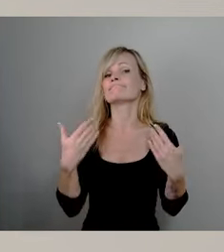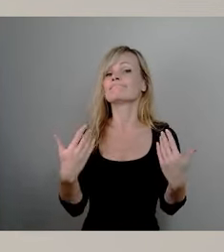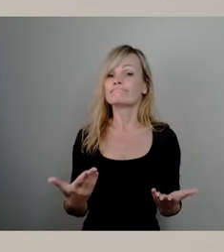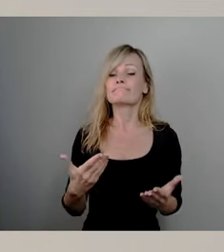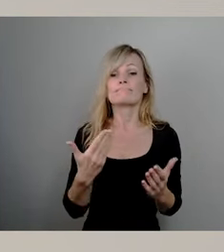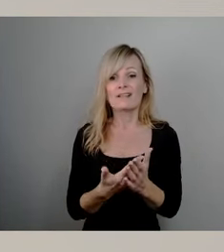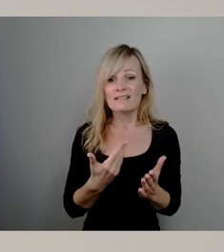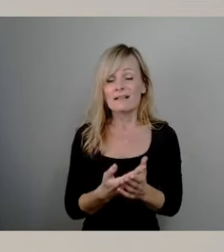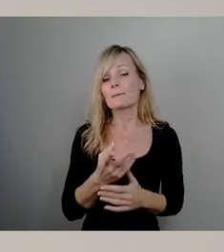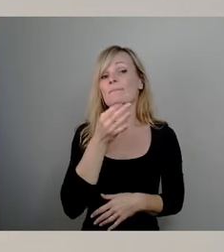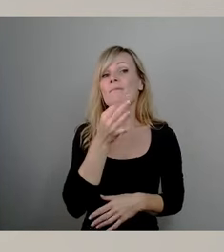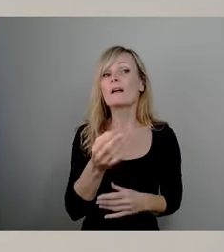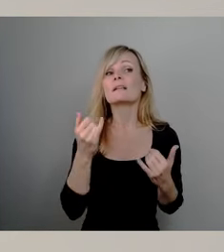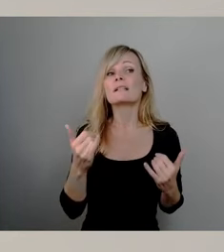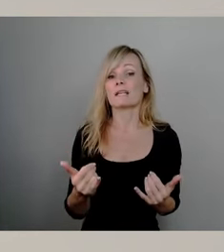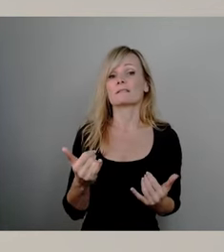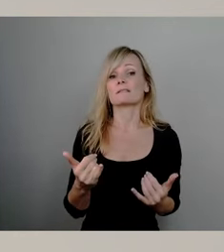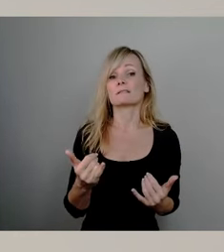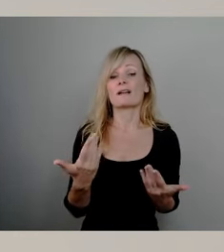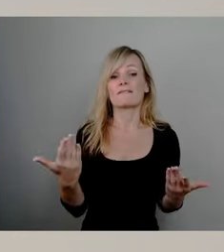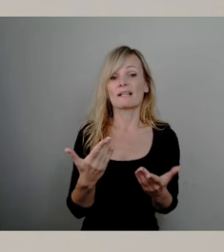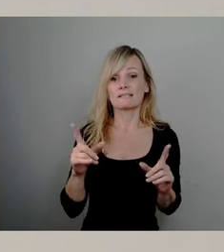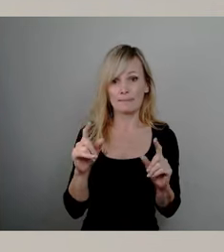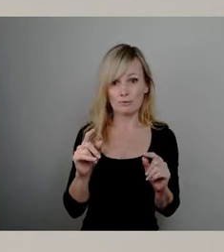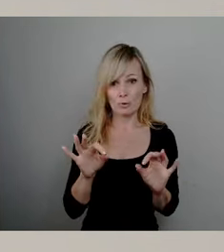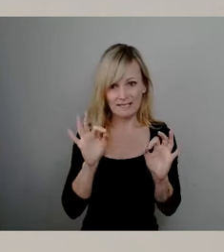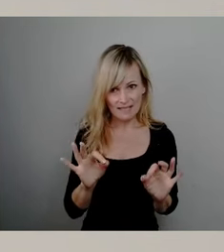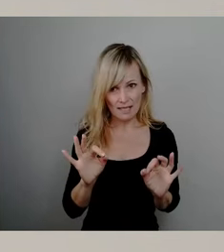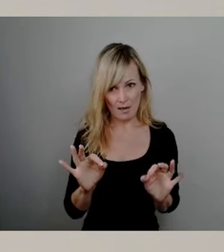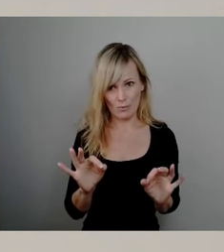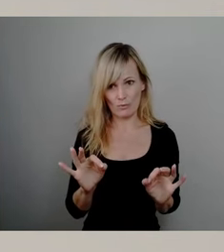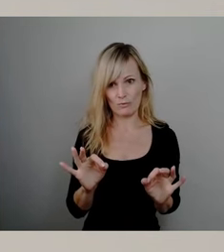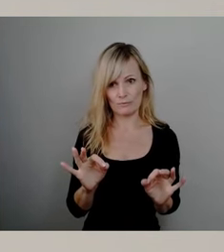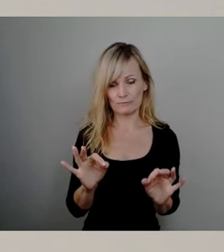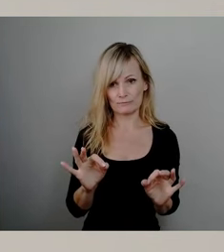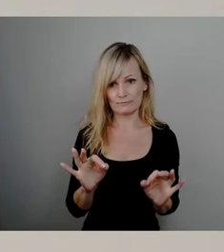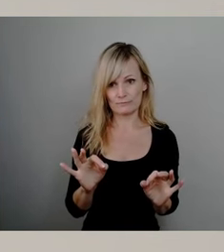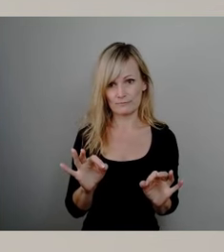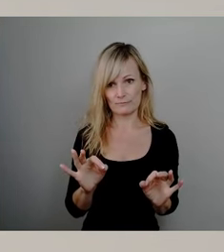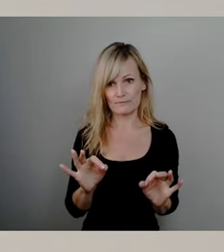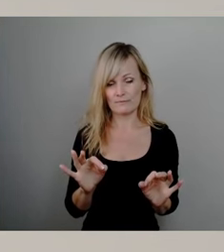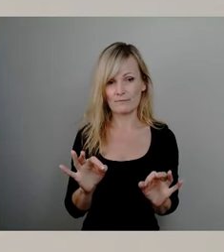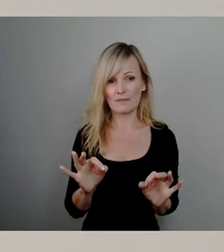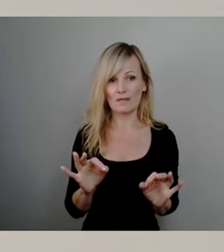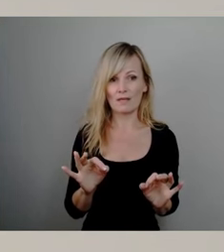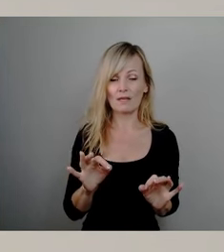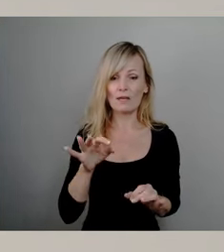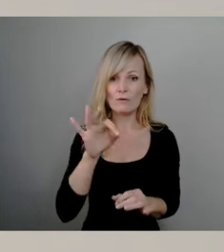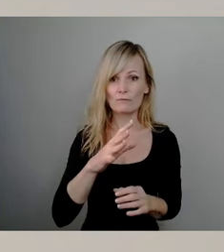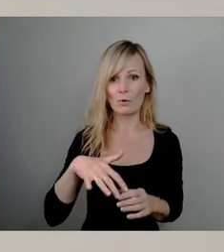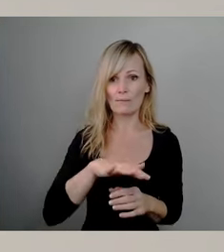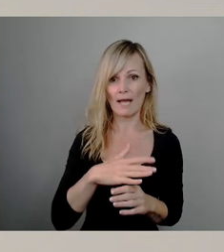natürlich an dieser Stelle zu stellen, was bedeutet das konkret im Bereich der Psychiatrie